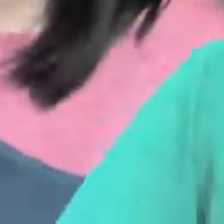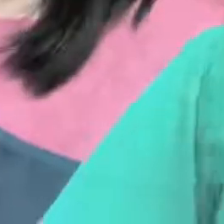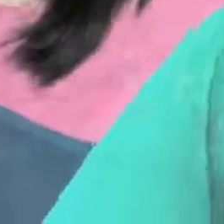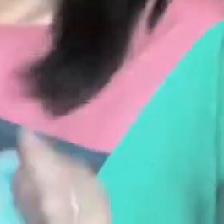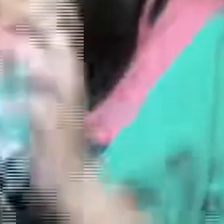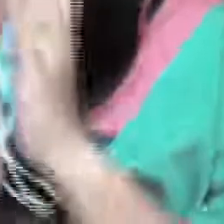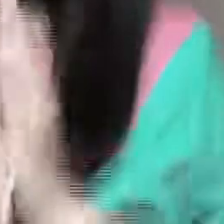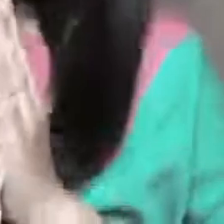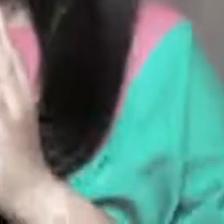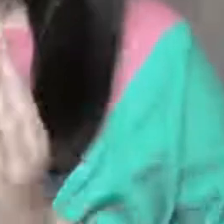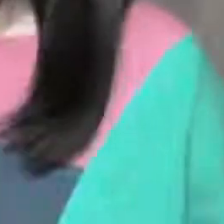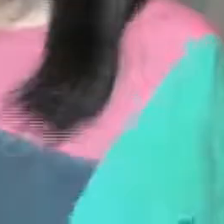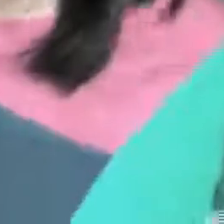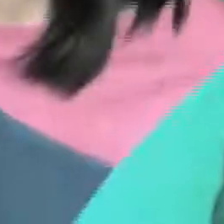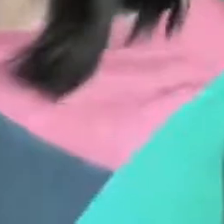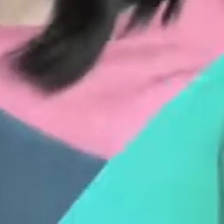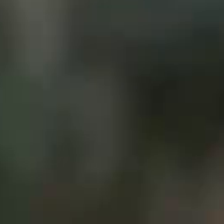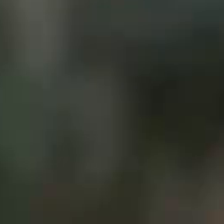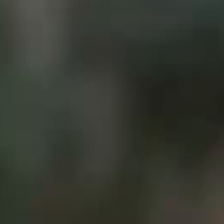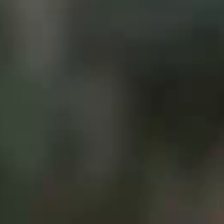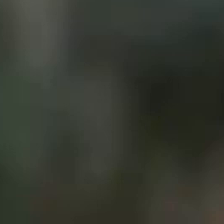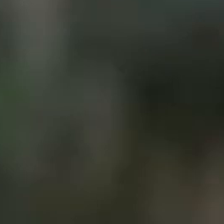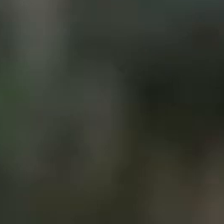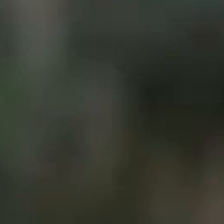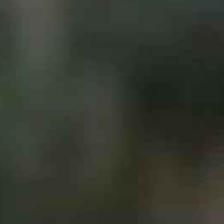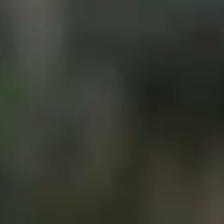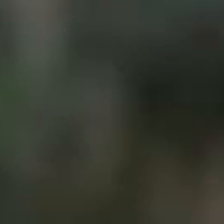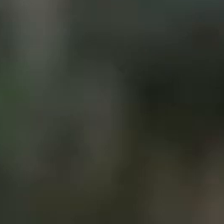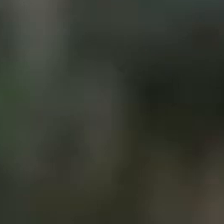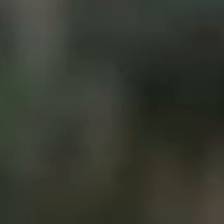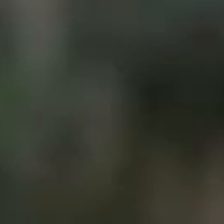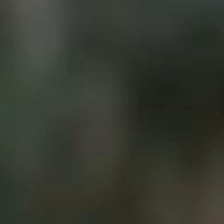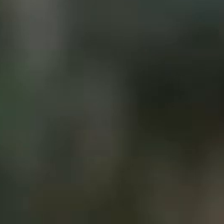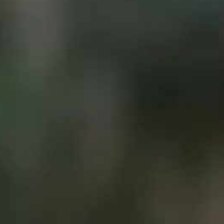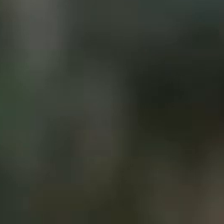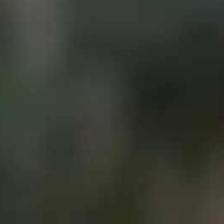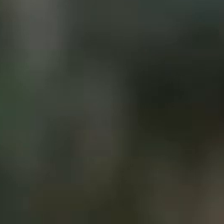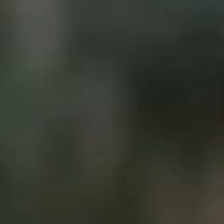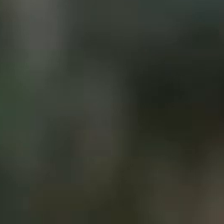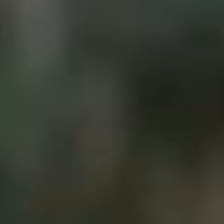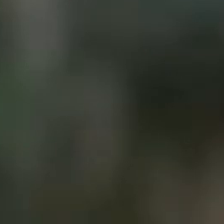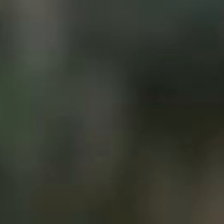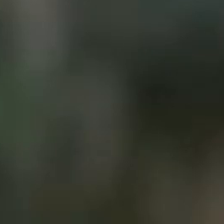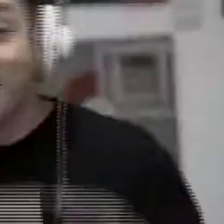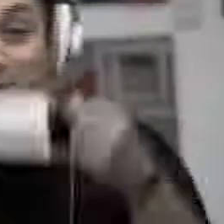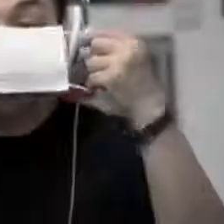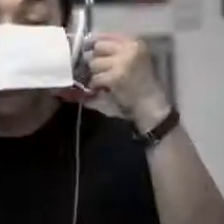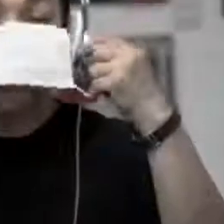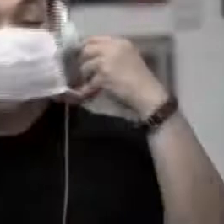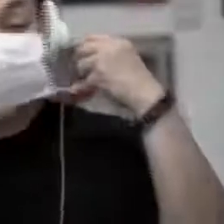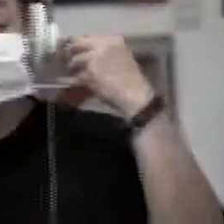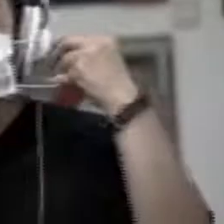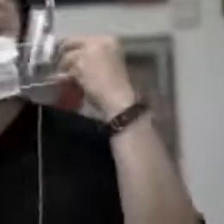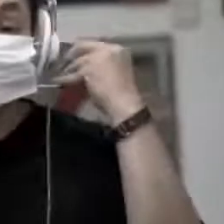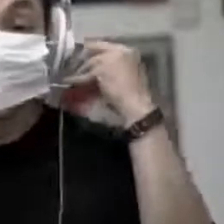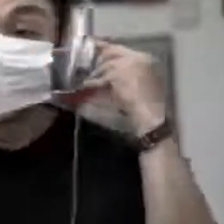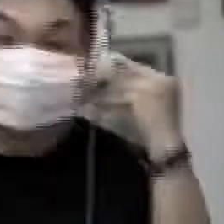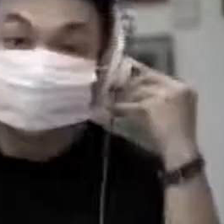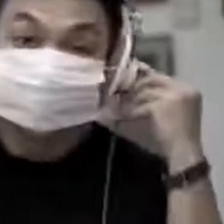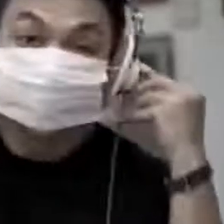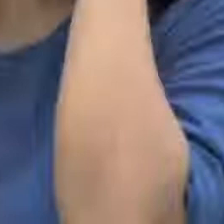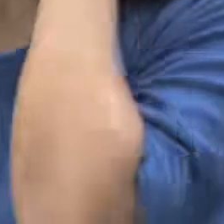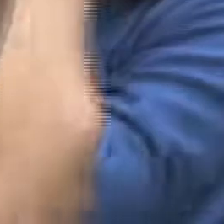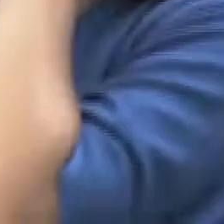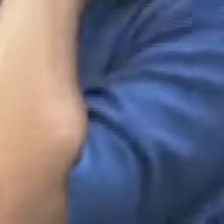panik, berdoa tiada henti, wajib iman amainmu. Pakailah